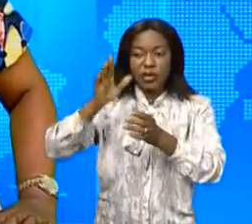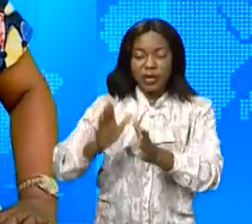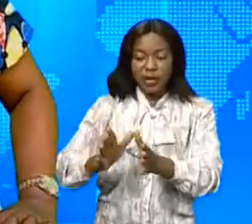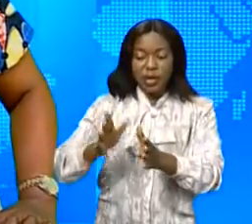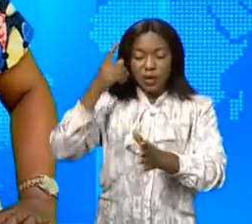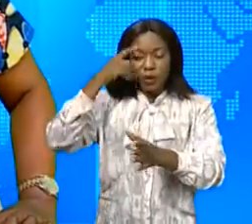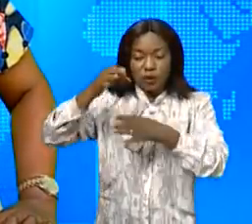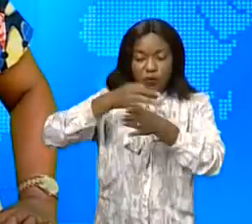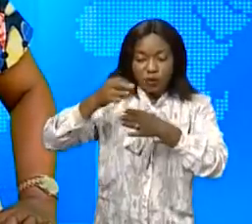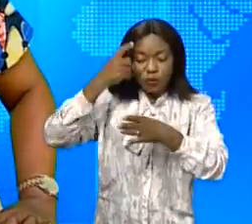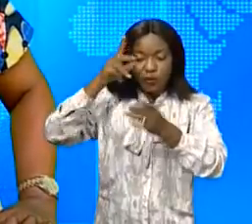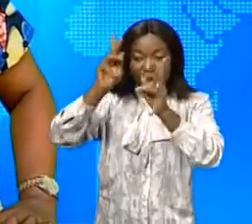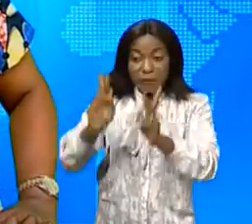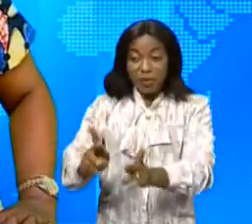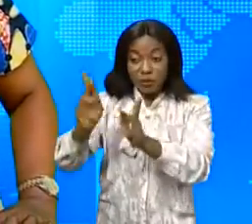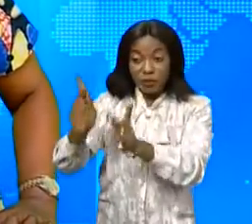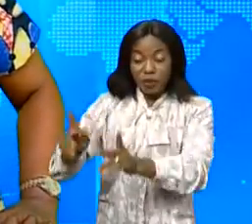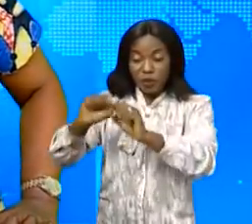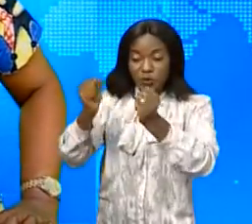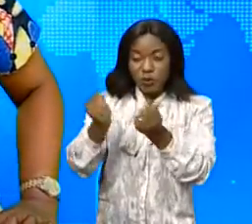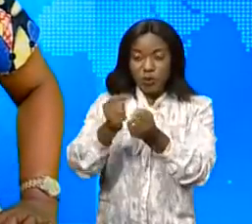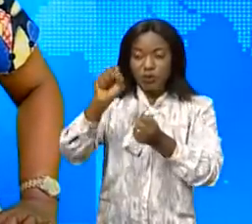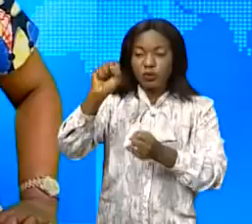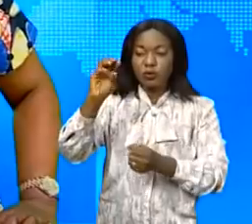à l'intention des agents et cadres de la Sonaïdo.